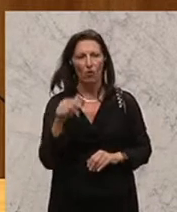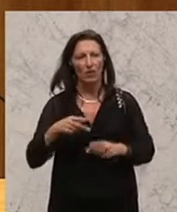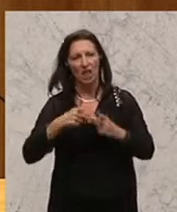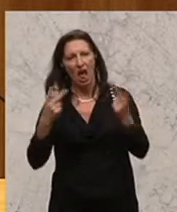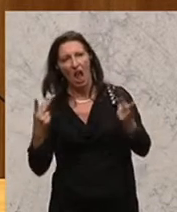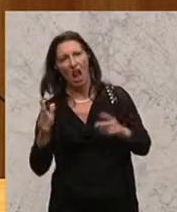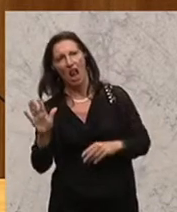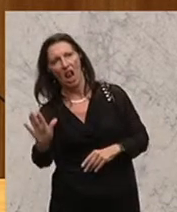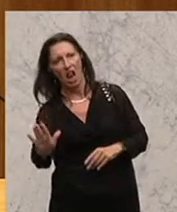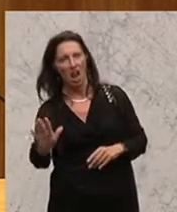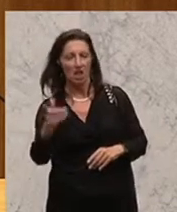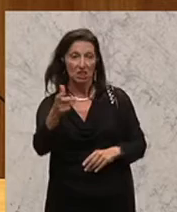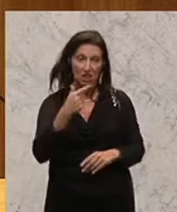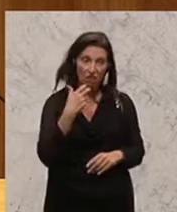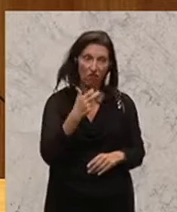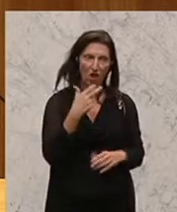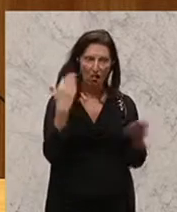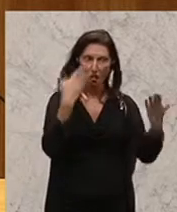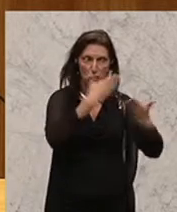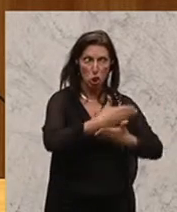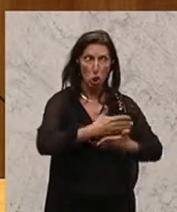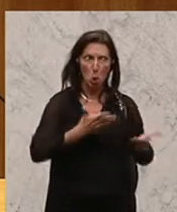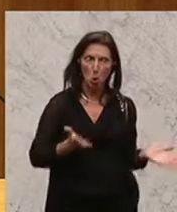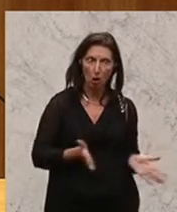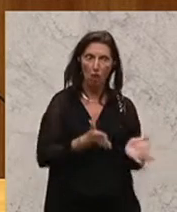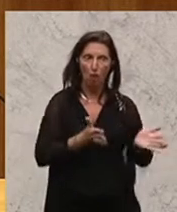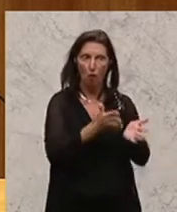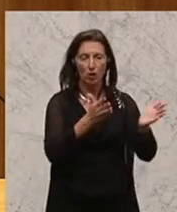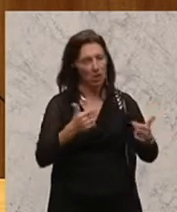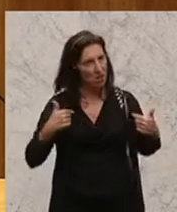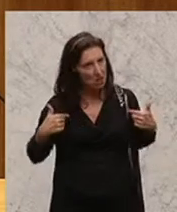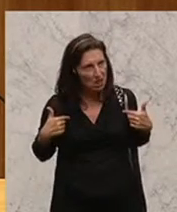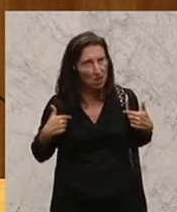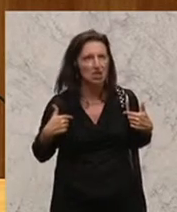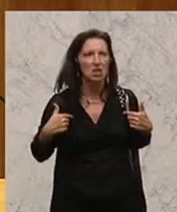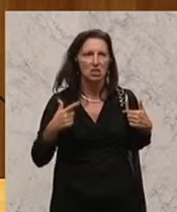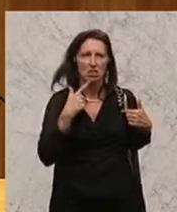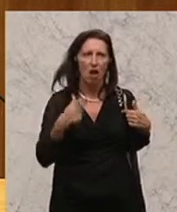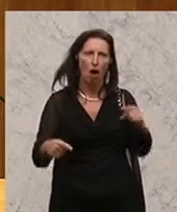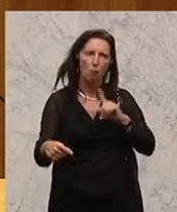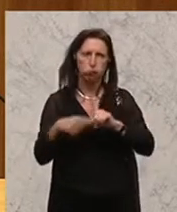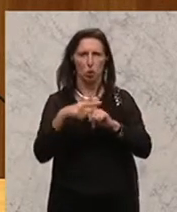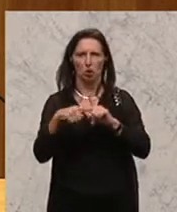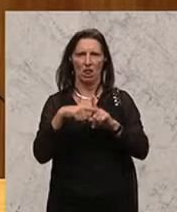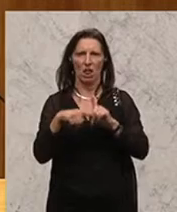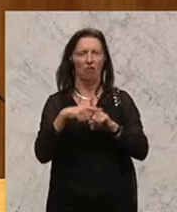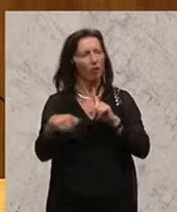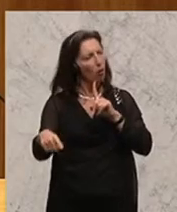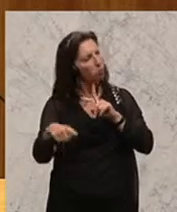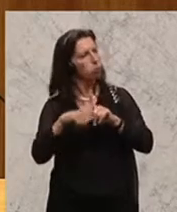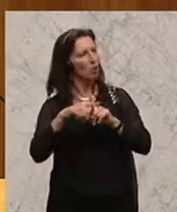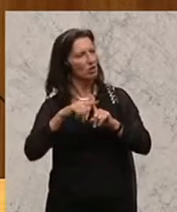Sie wollen das Dunkle bedienen. Ich stehe hier für die subversive Kraft der Zuversicht und nicht für Pessimismus und